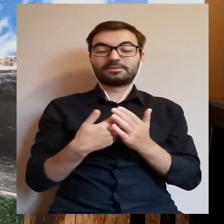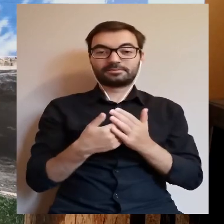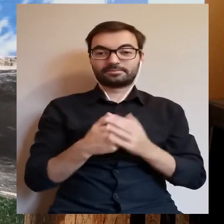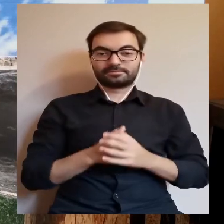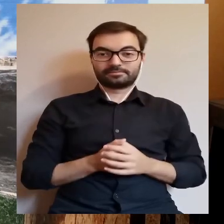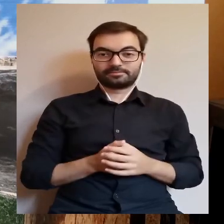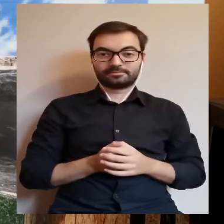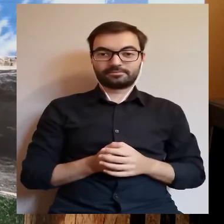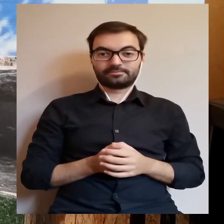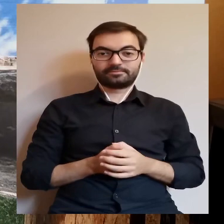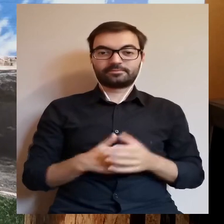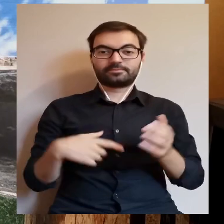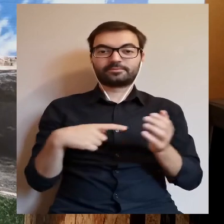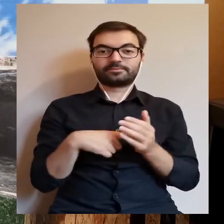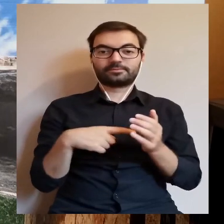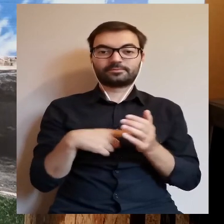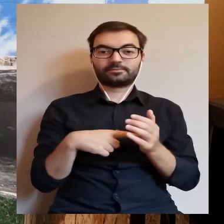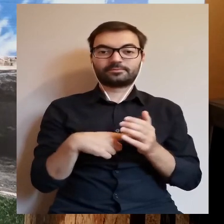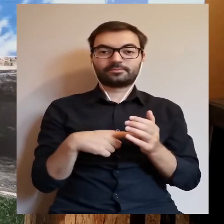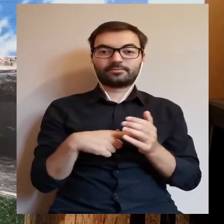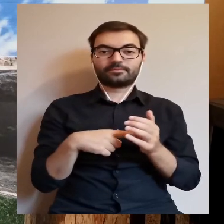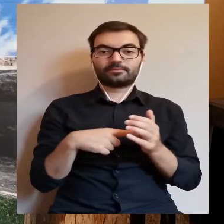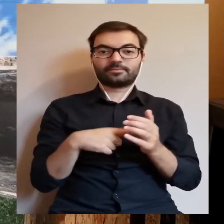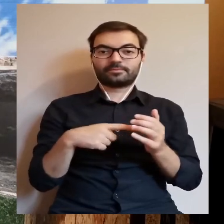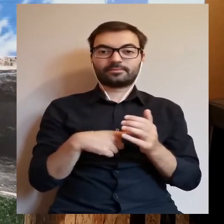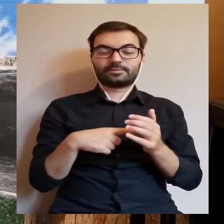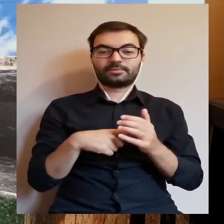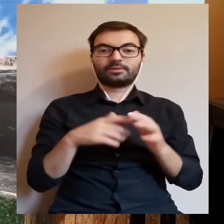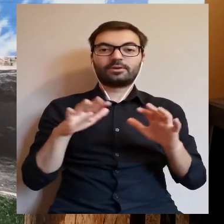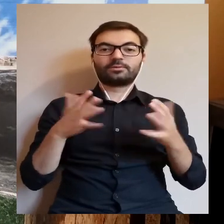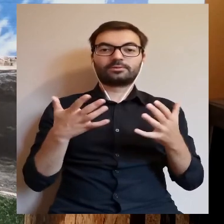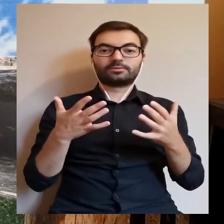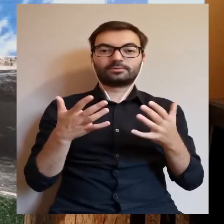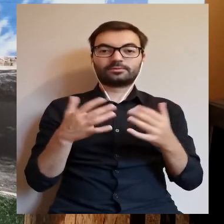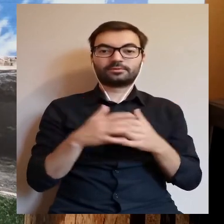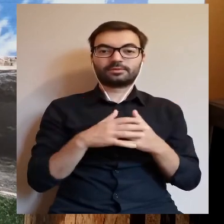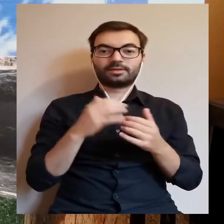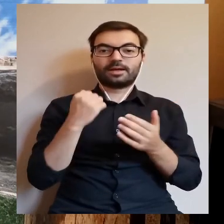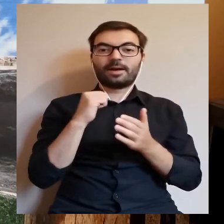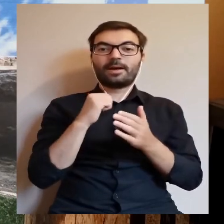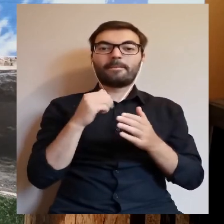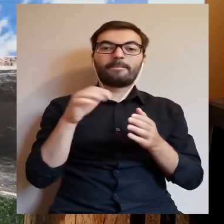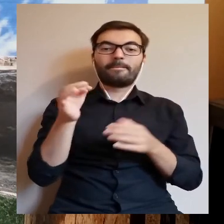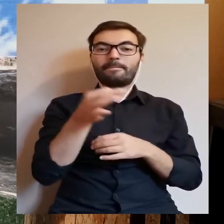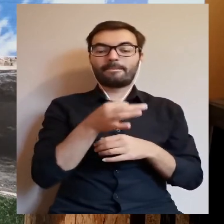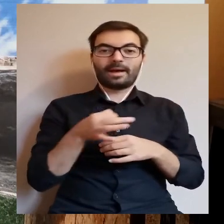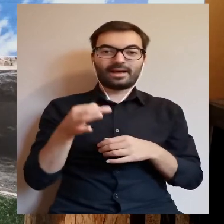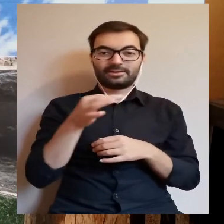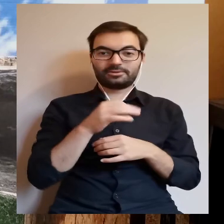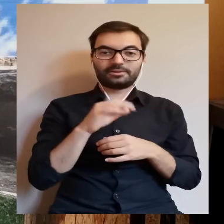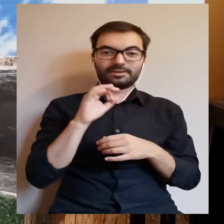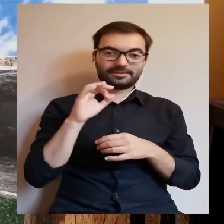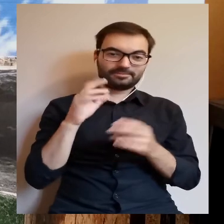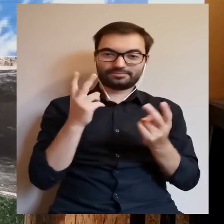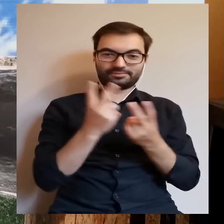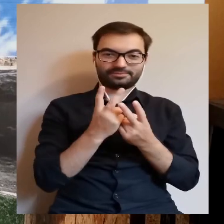dlatego że to są najkrócej rzecz, umiem mówiąc, mazowieckie mazury.